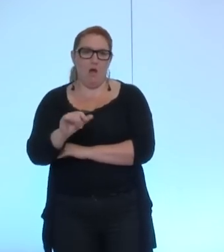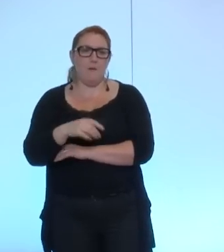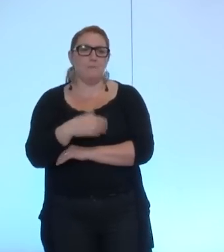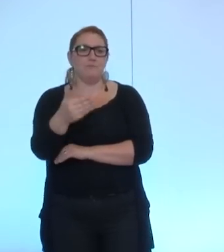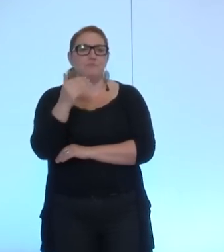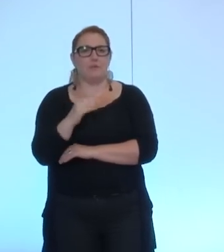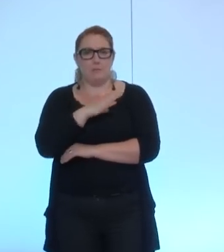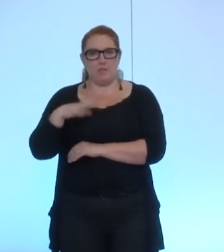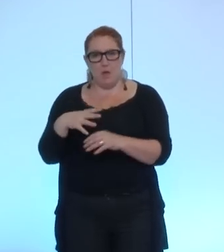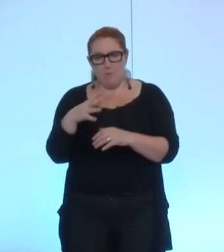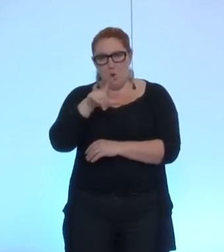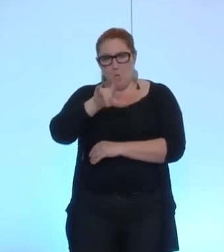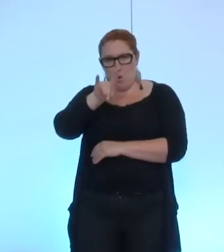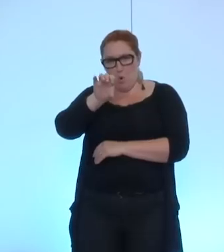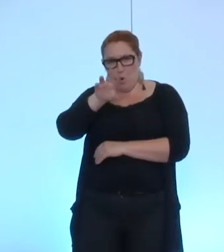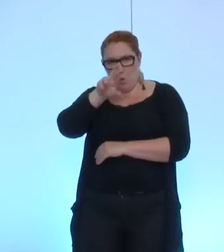Lucille Lereux,